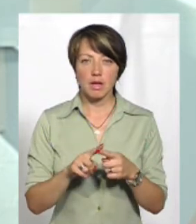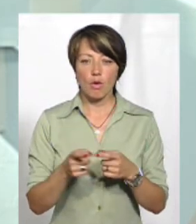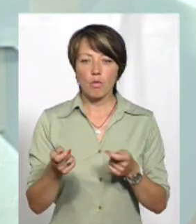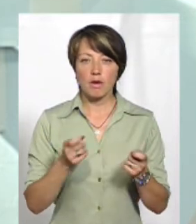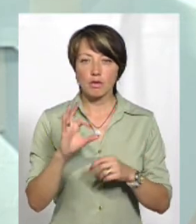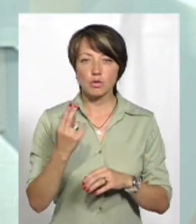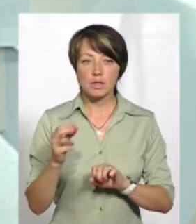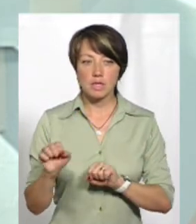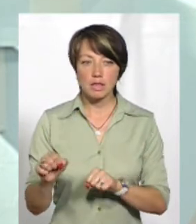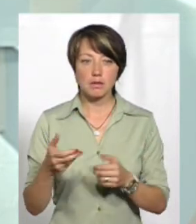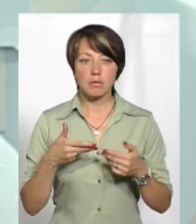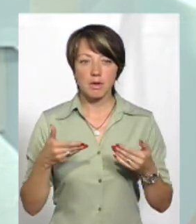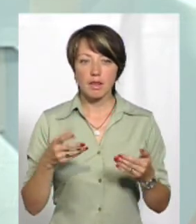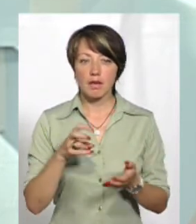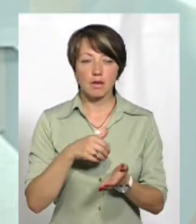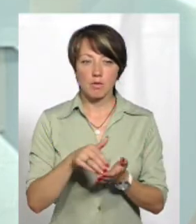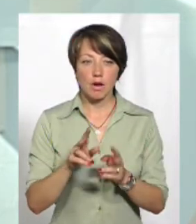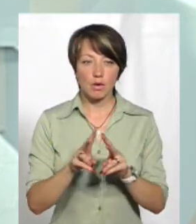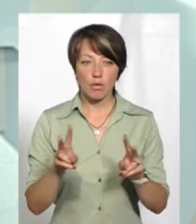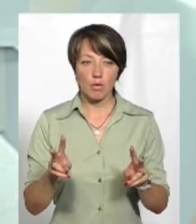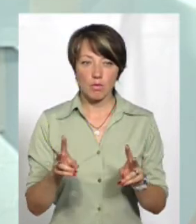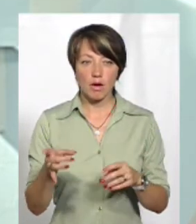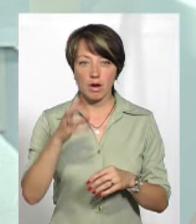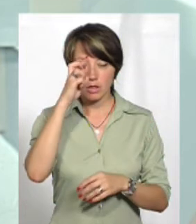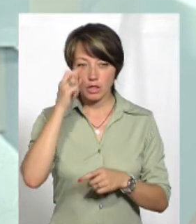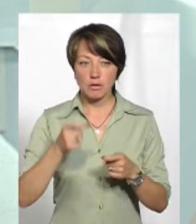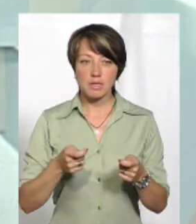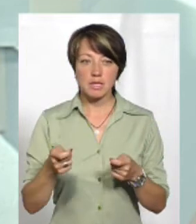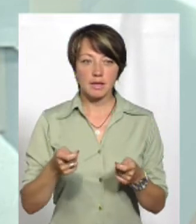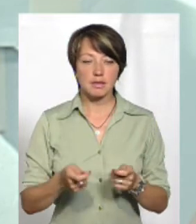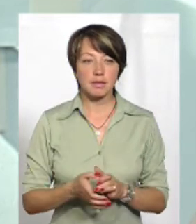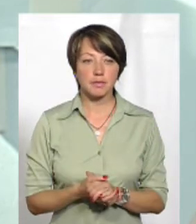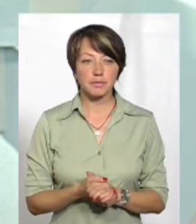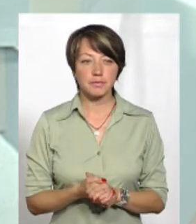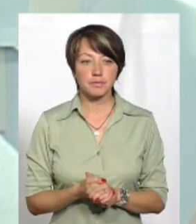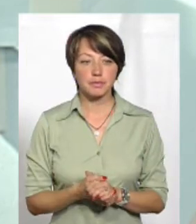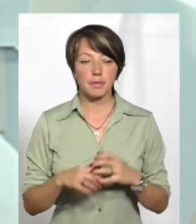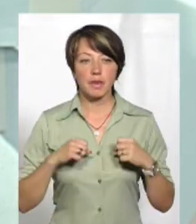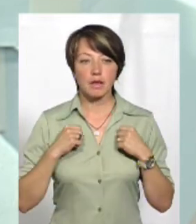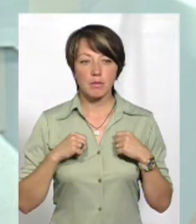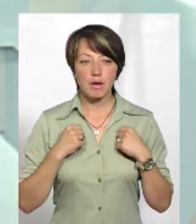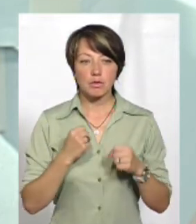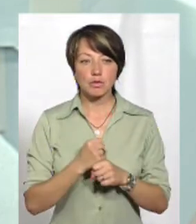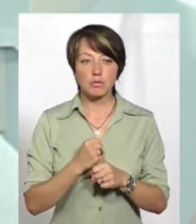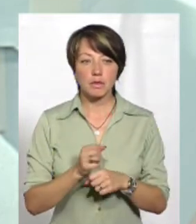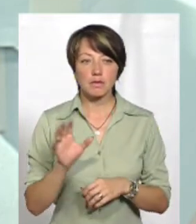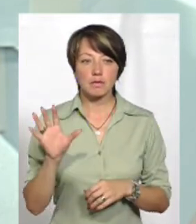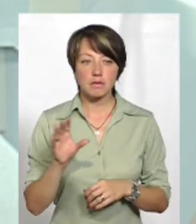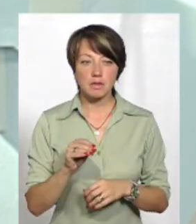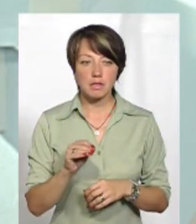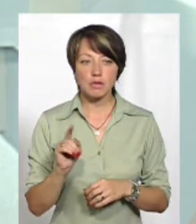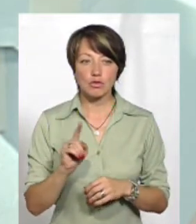управління соцзахисту, ну, і ми не відмовляємо нікому райдержадміністрація, намагаємось зробити все